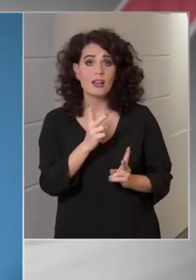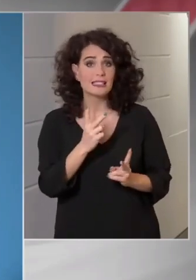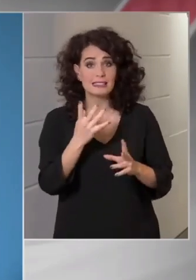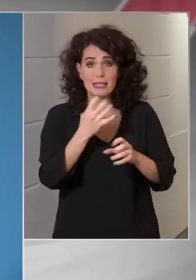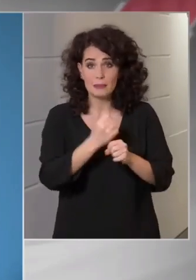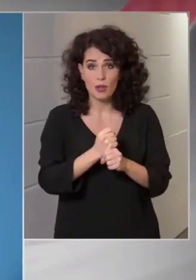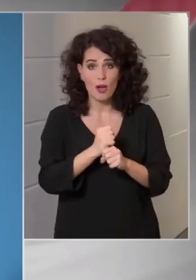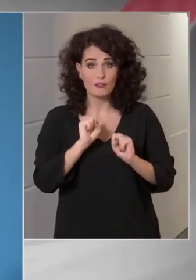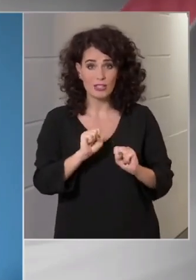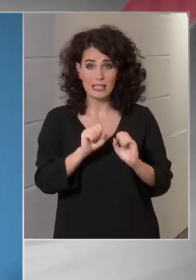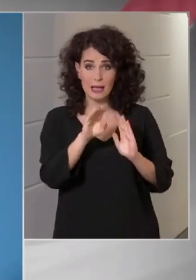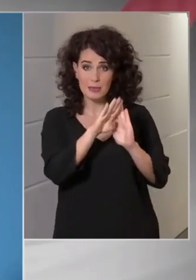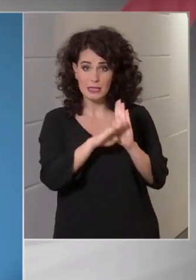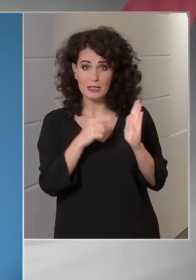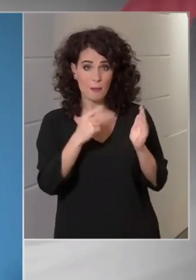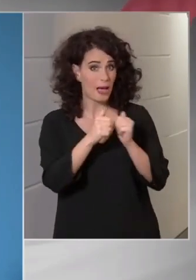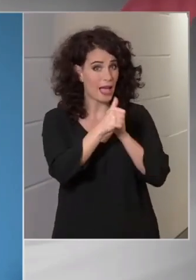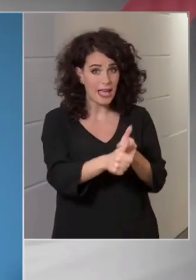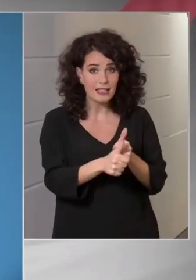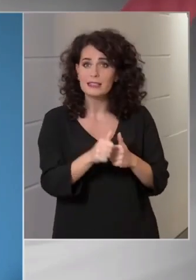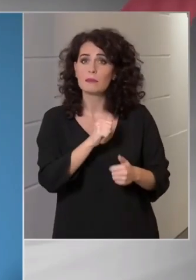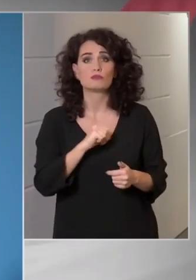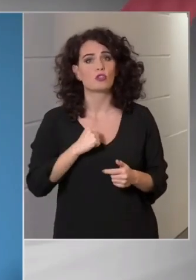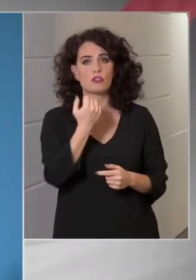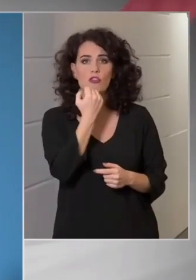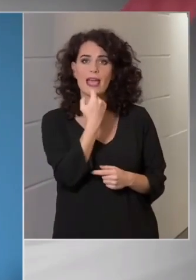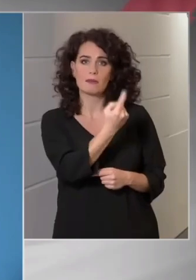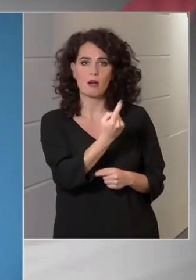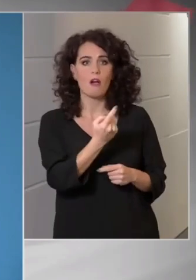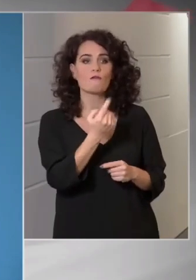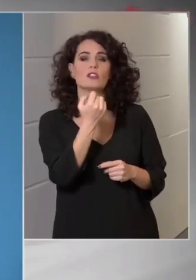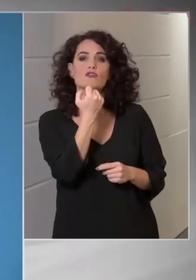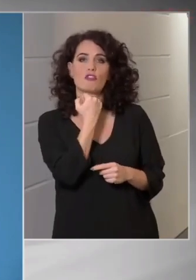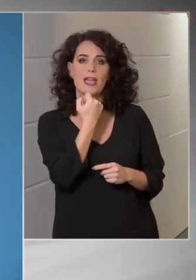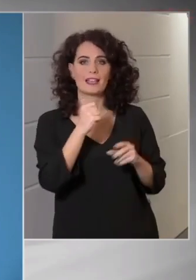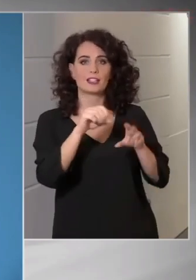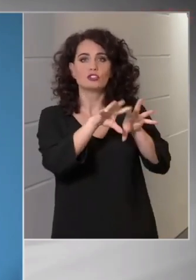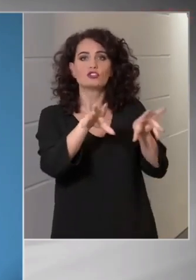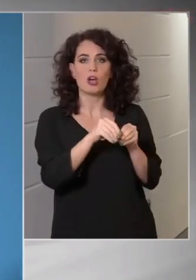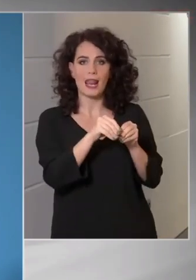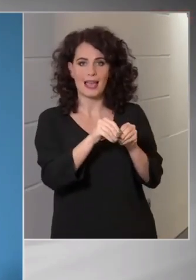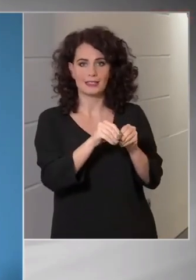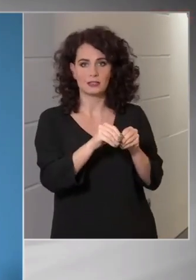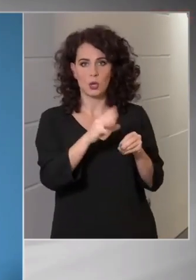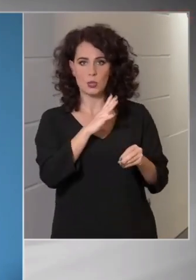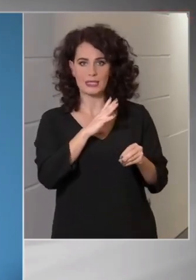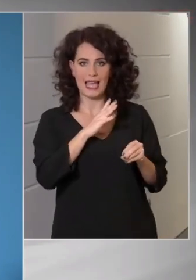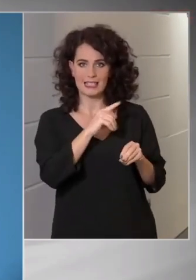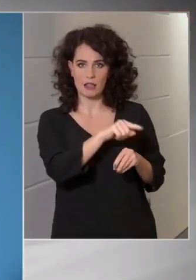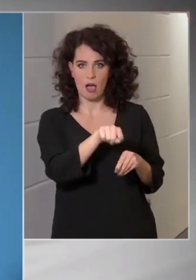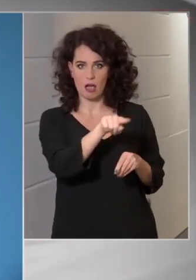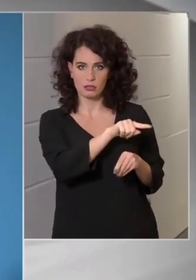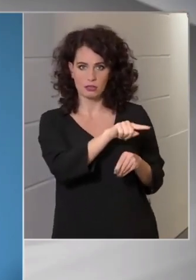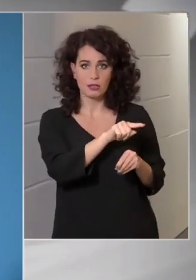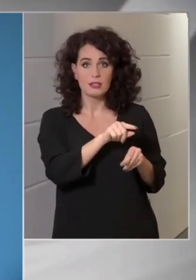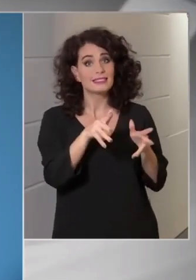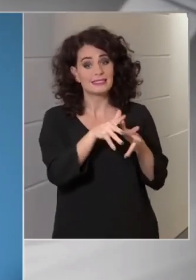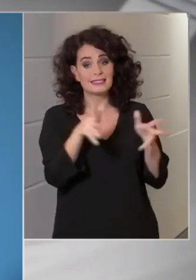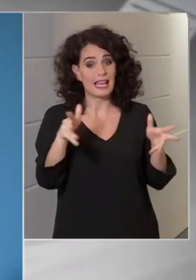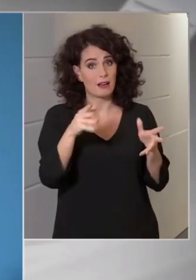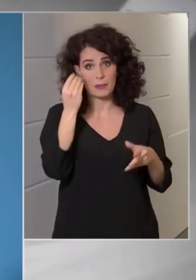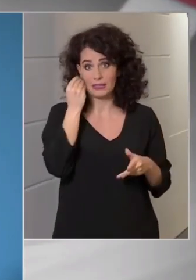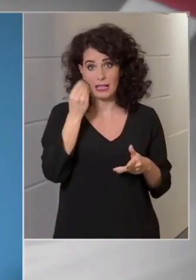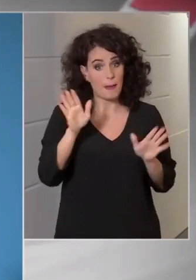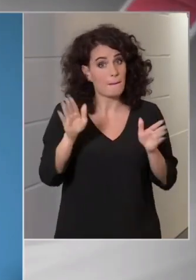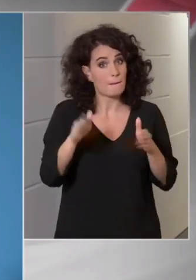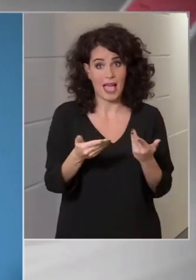nem csak a saját maga vagy a családjának az egészségét, adott esetben az életét kockáztatja, hanem tágabb értelemben bárkiét,